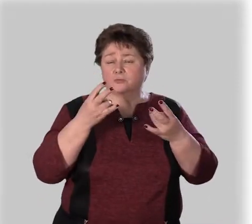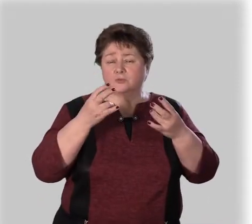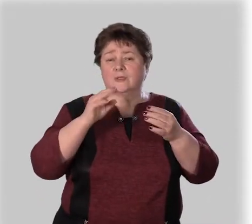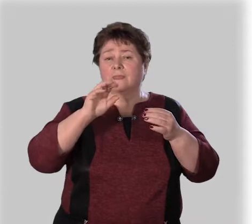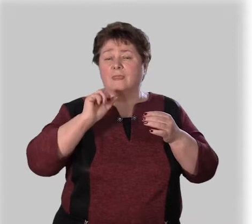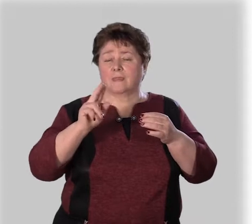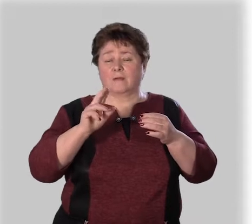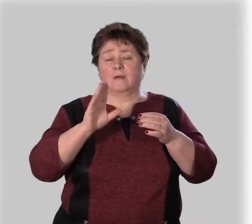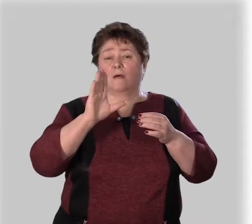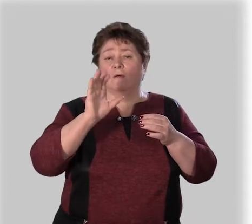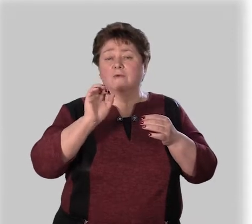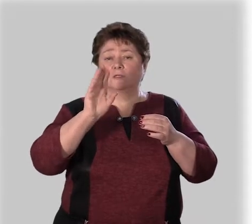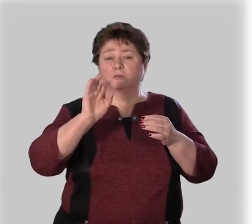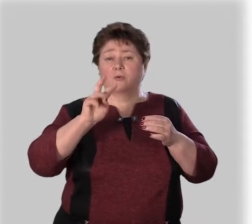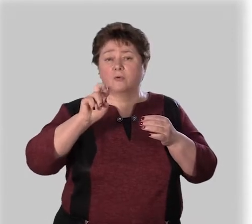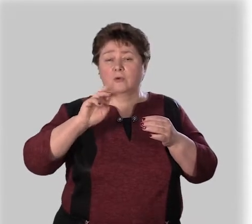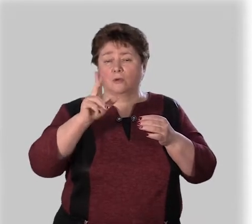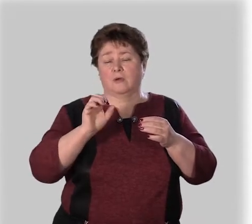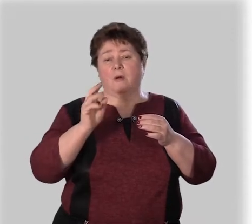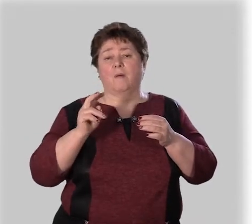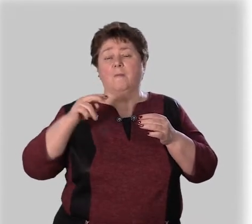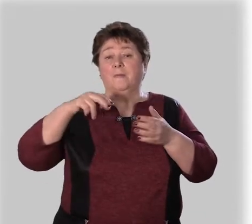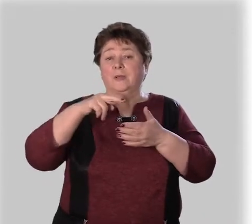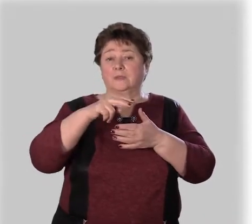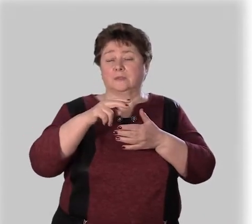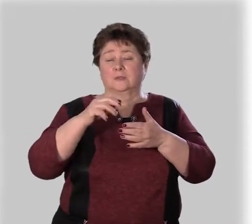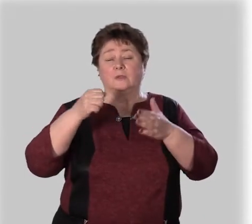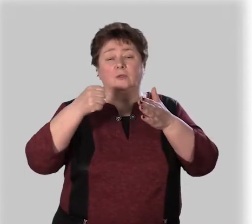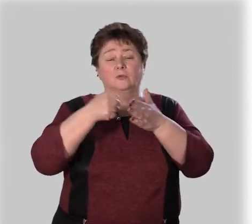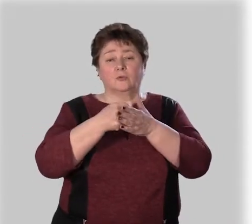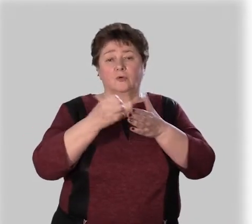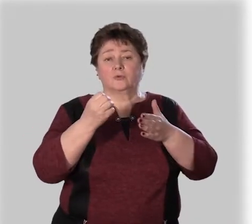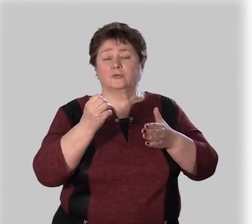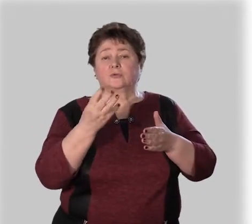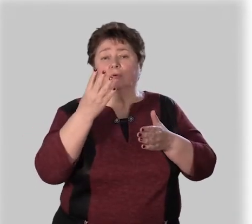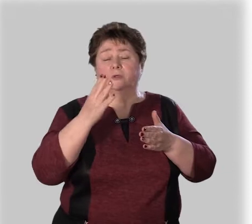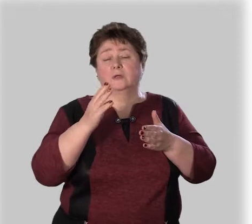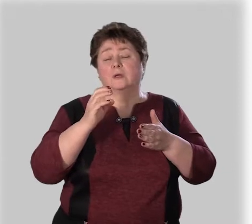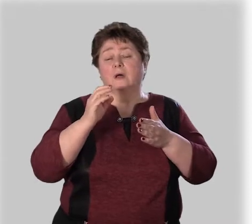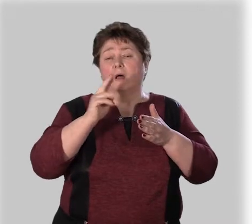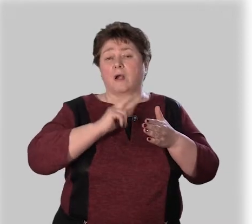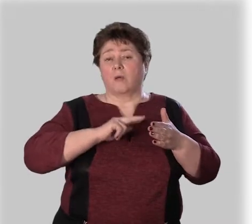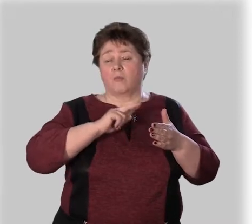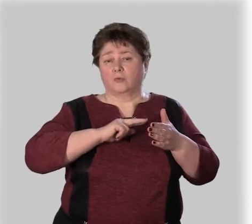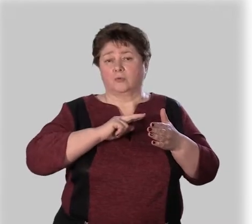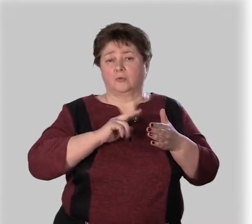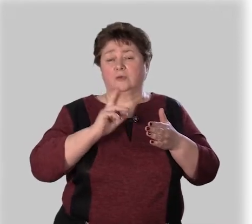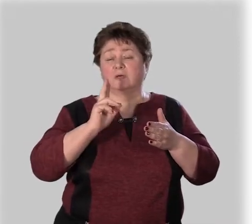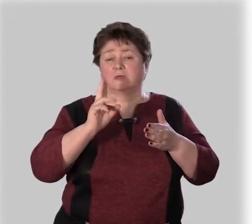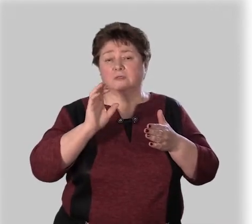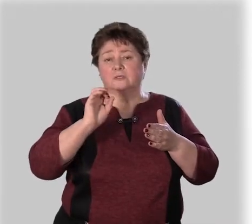говорить так. Во сколько прийти? До скольких работает?